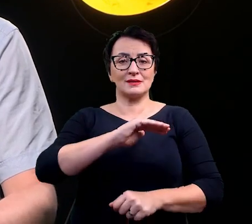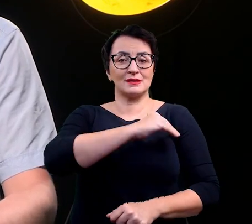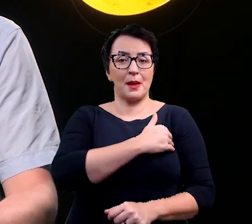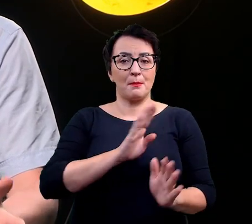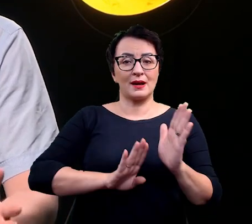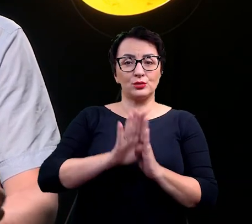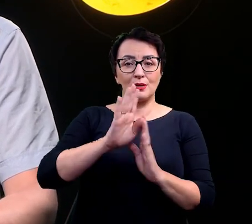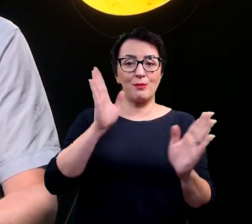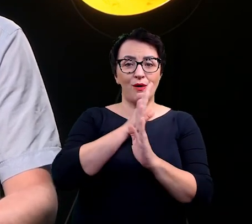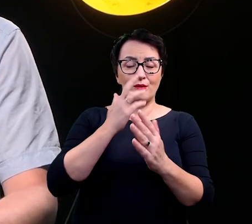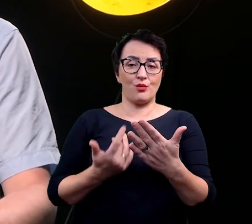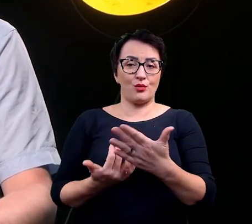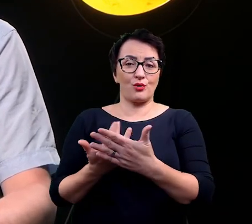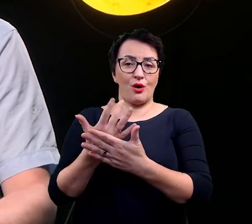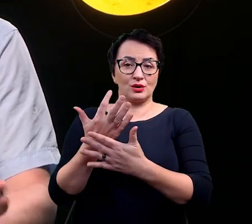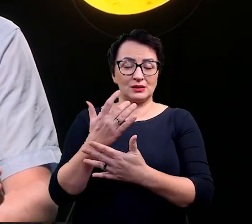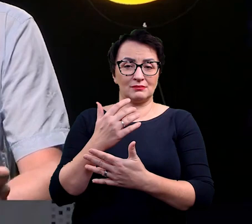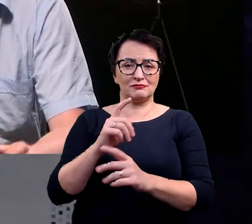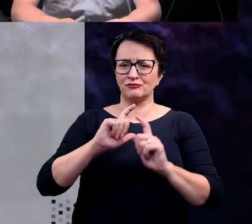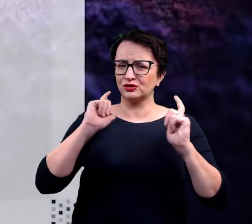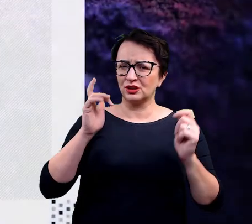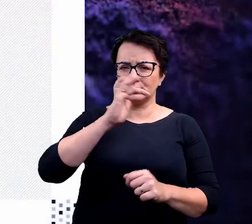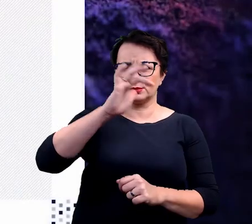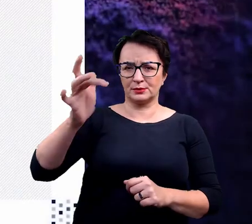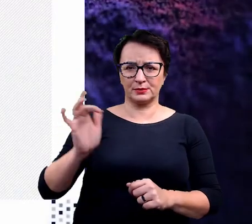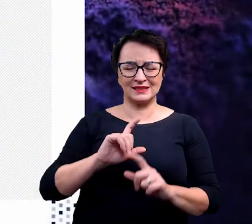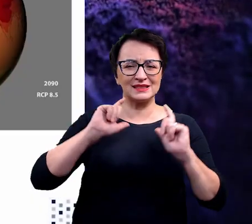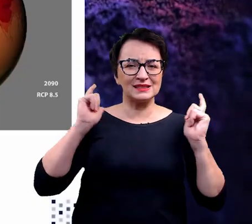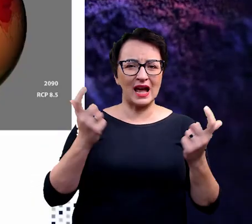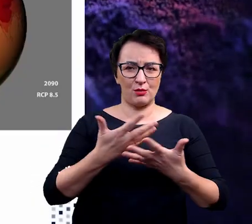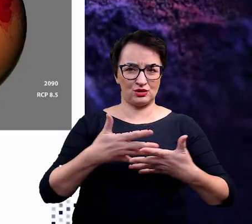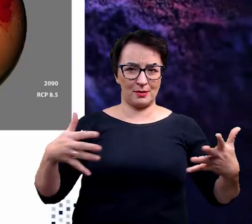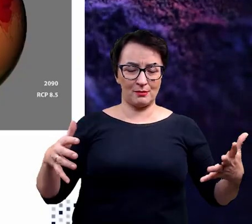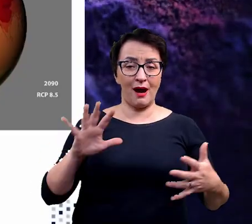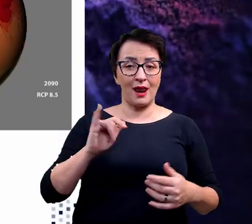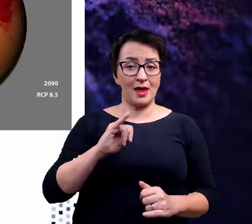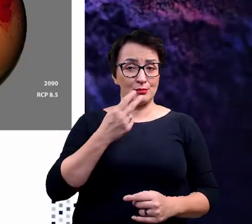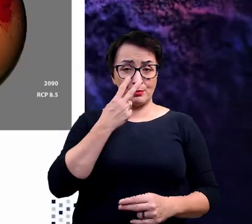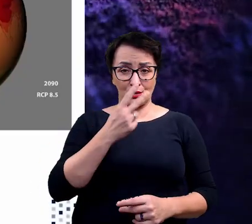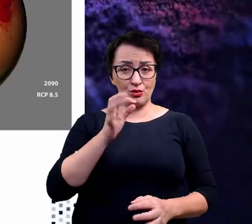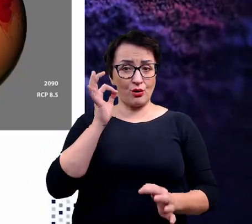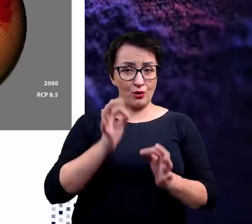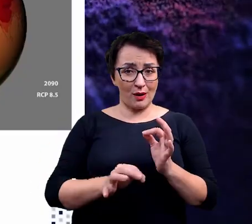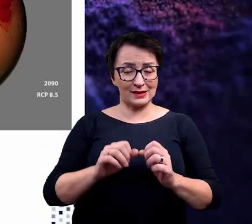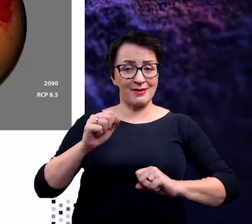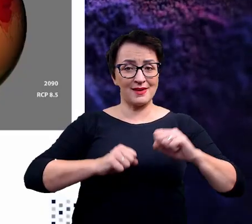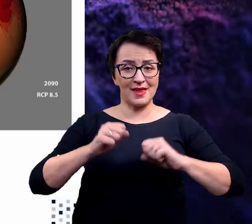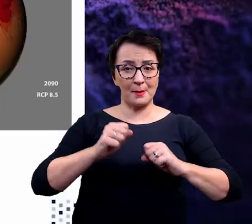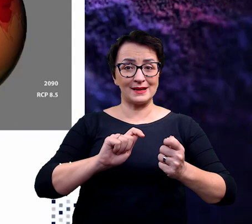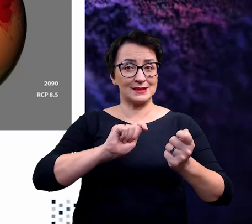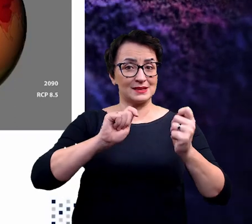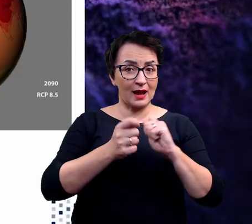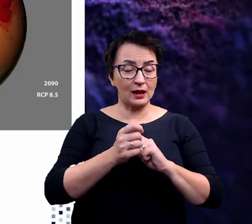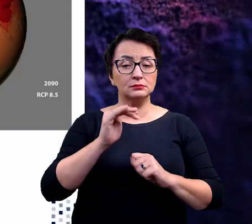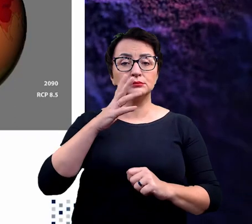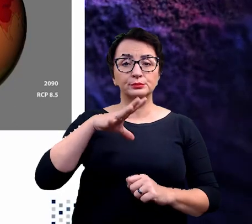powietrza, właściwie w wszystkich niemal regionach Ziemi bez wyjątku. Jeżeli jednak przyjrzymy się dynamice tych zmian, to zauważymy, że